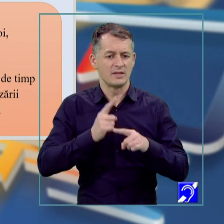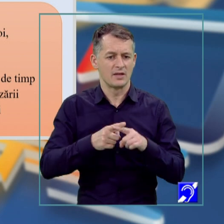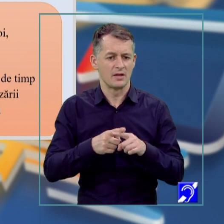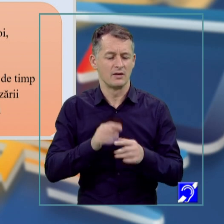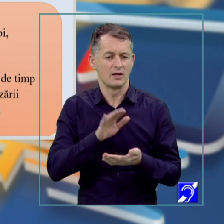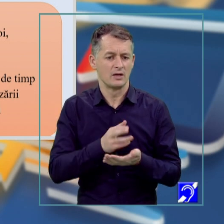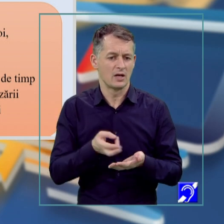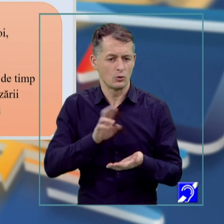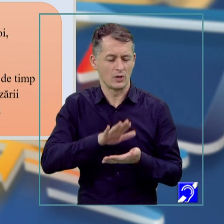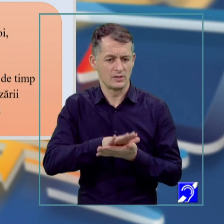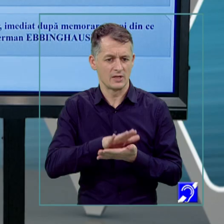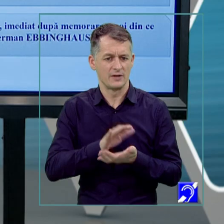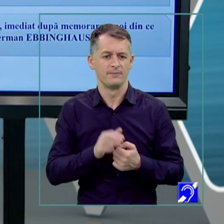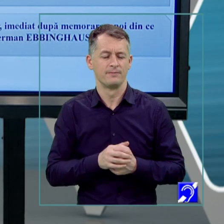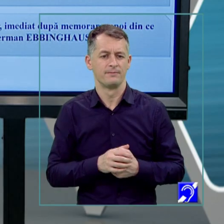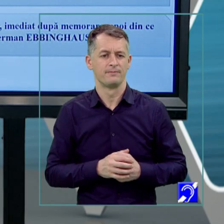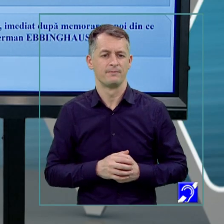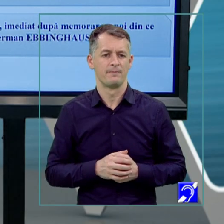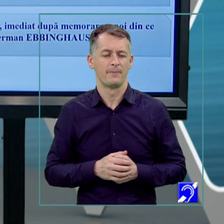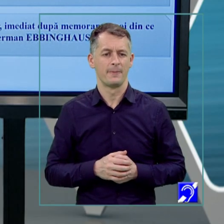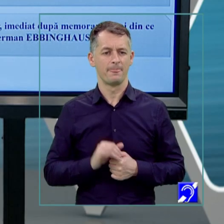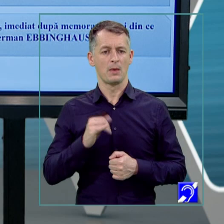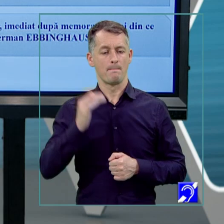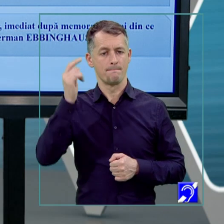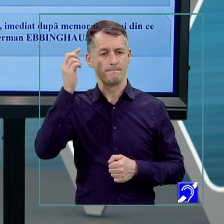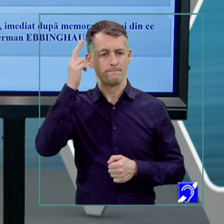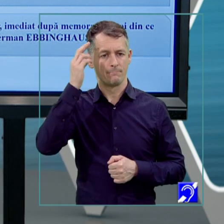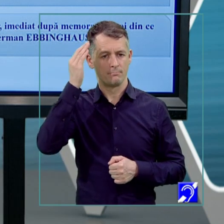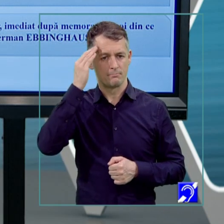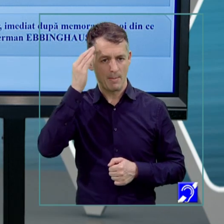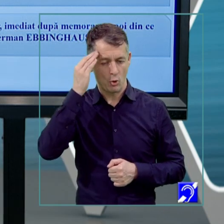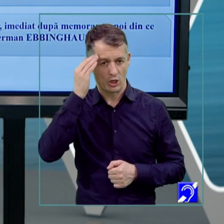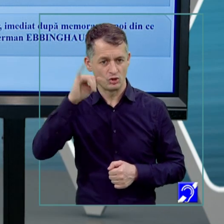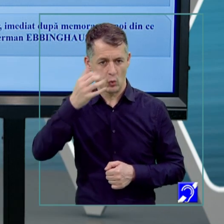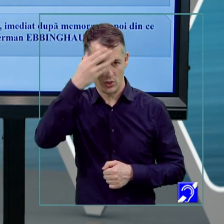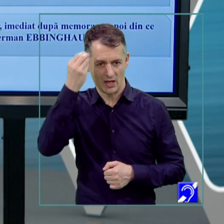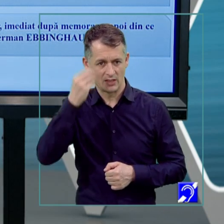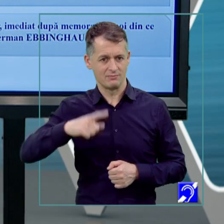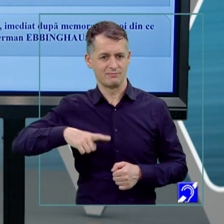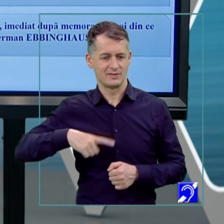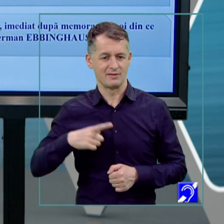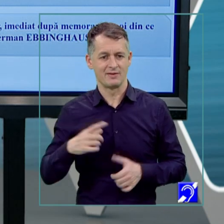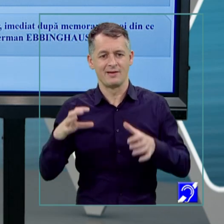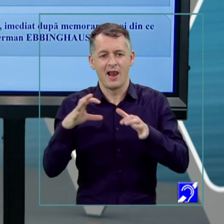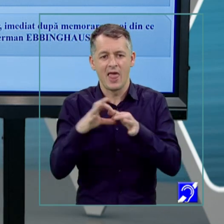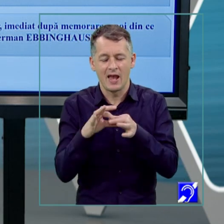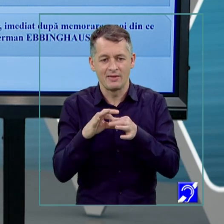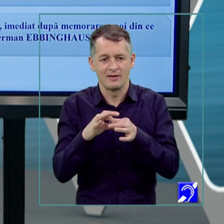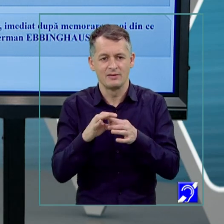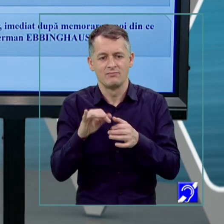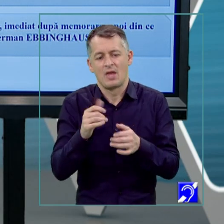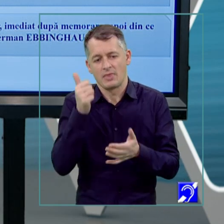promptitudinea reactualizării. Memoria și uitarea sunt legate, sunt fenomene sigur opuse, dar sunt foarte